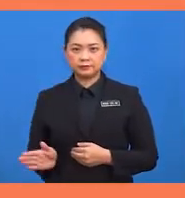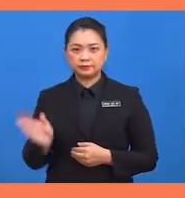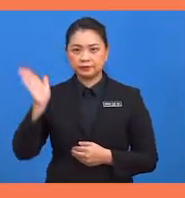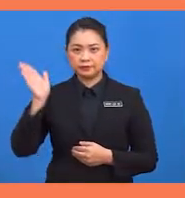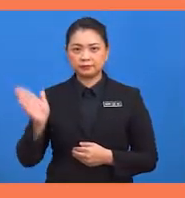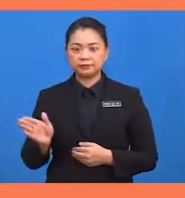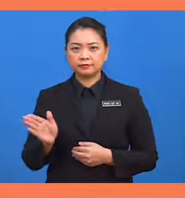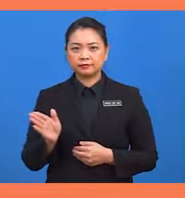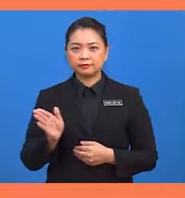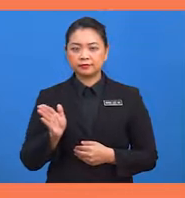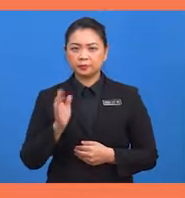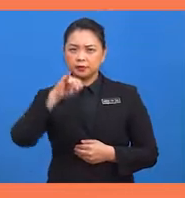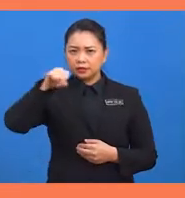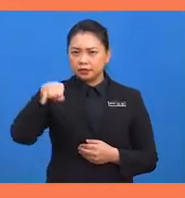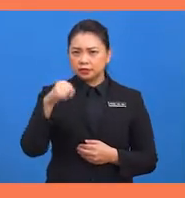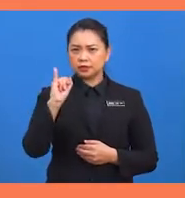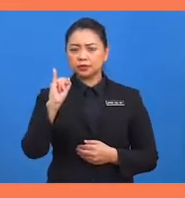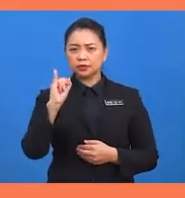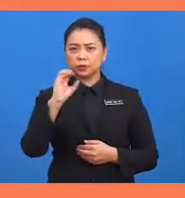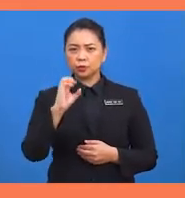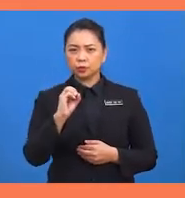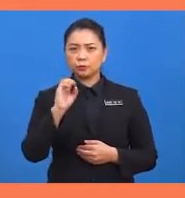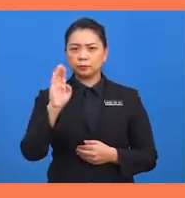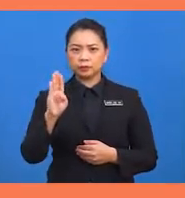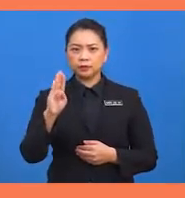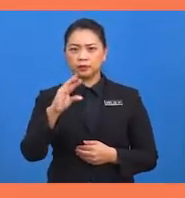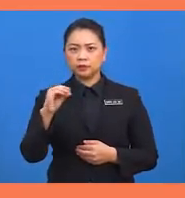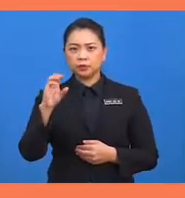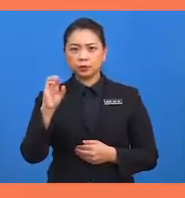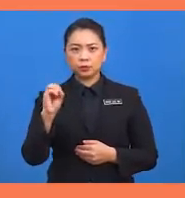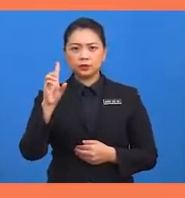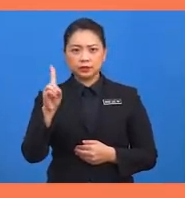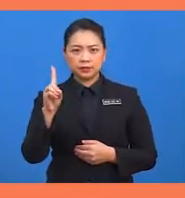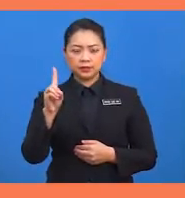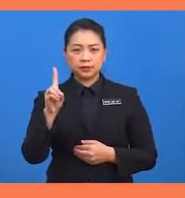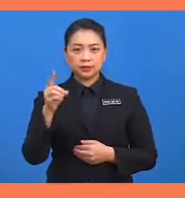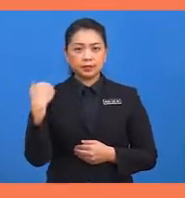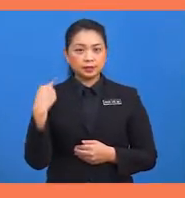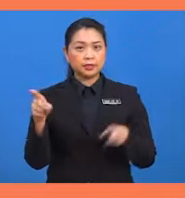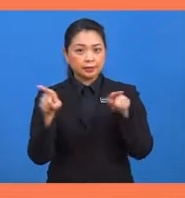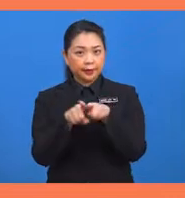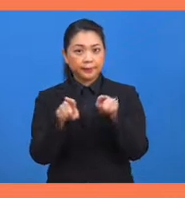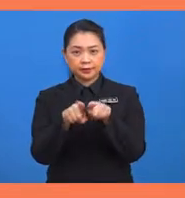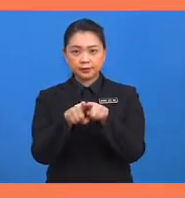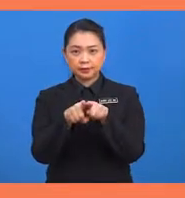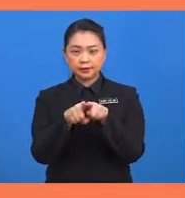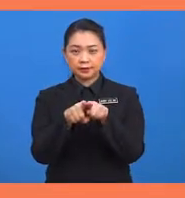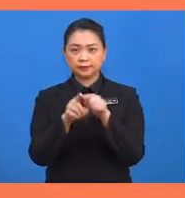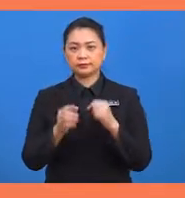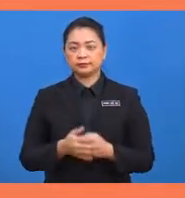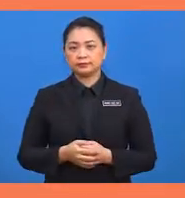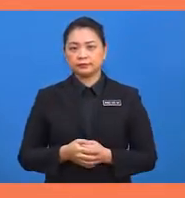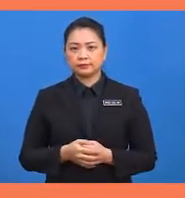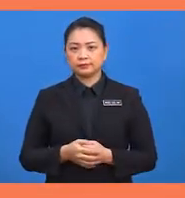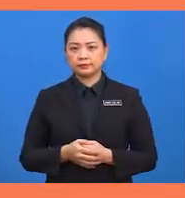Jejari bulatan OB dan OD adalah sama panjang. Seterusnya,